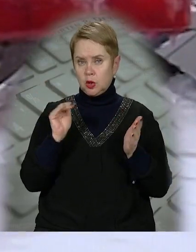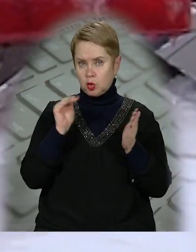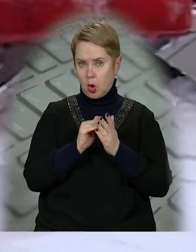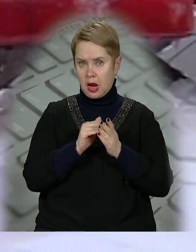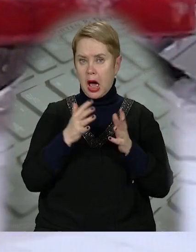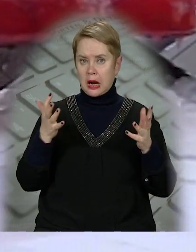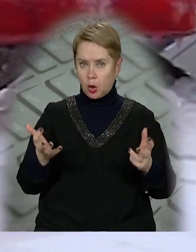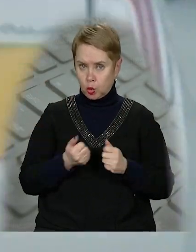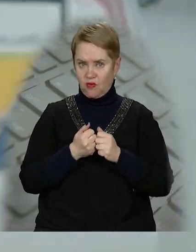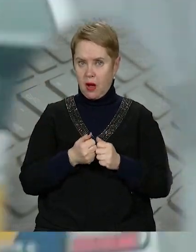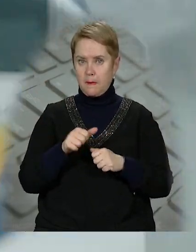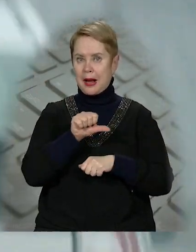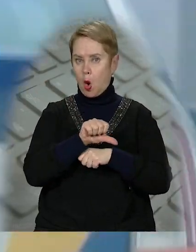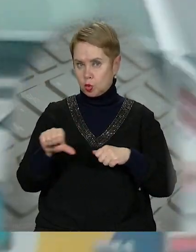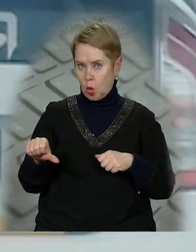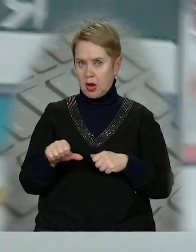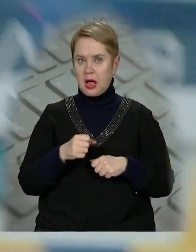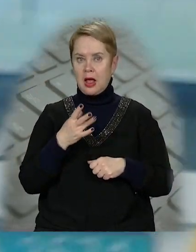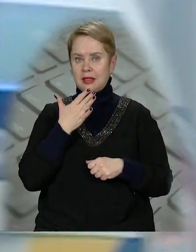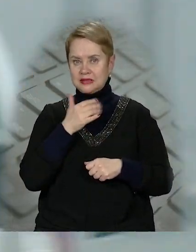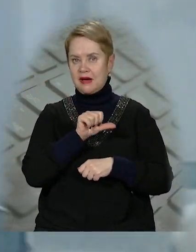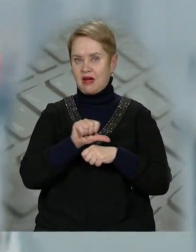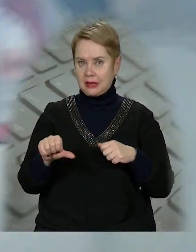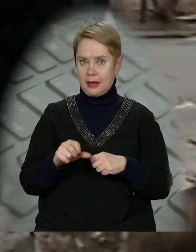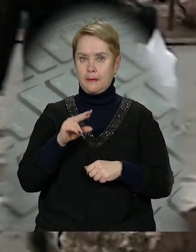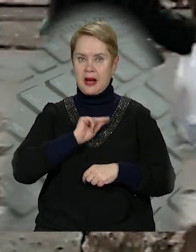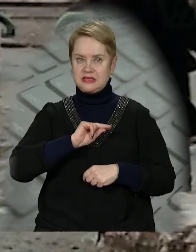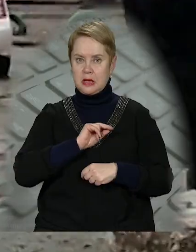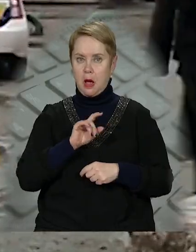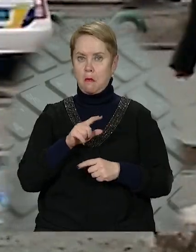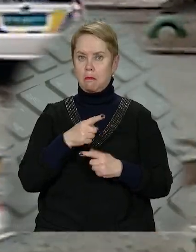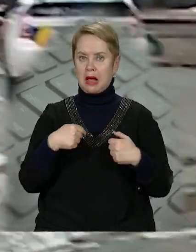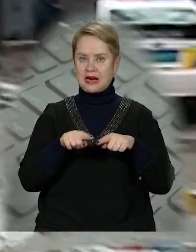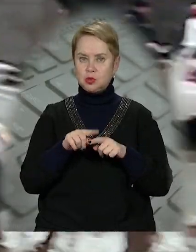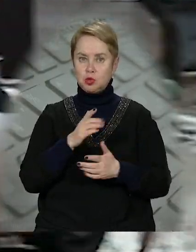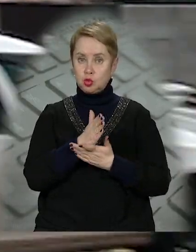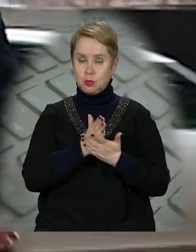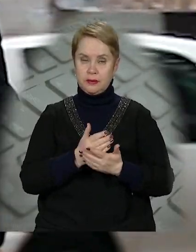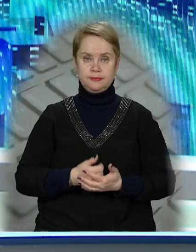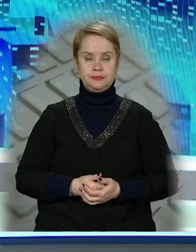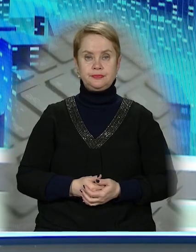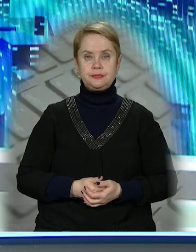торкнеться також рятувальників, прикордонників, нацгвардійців та працівників міграційної служби.